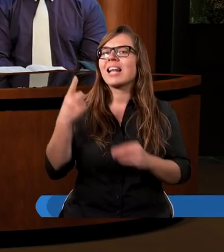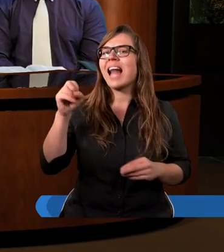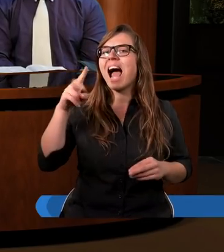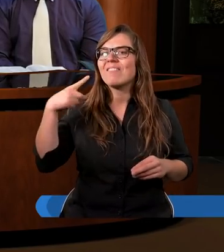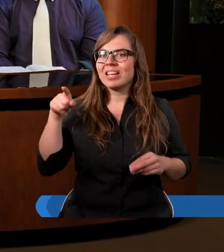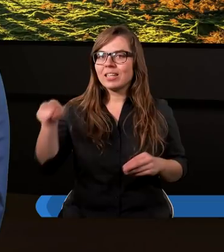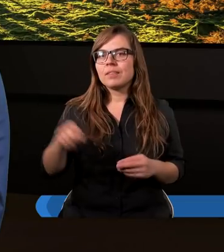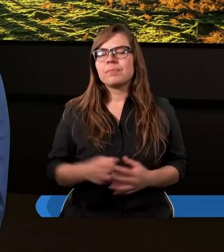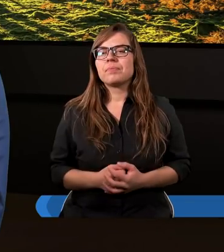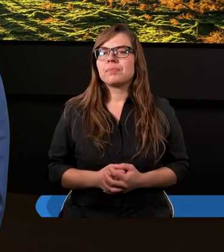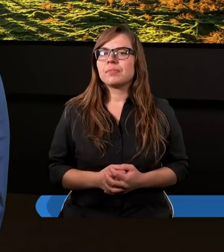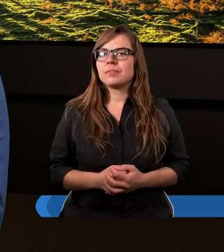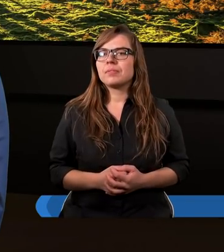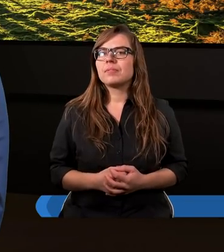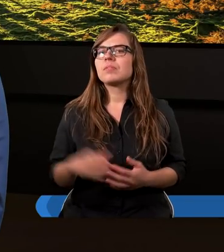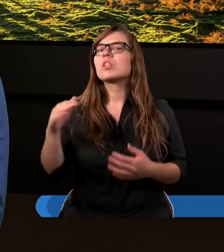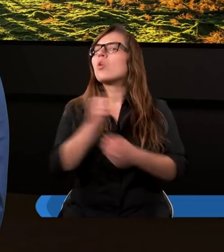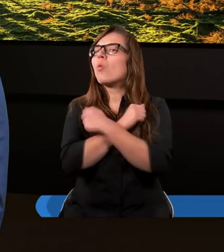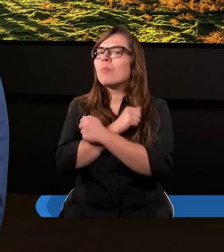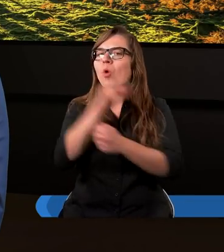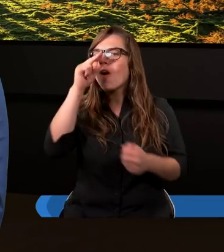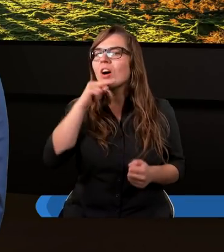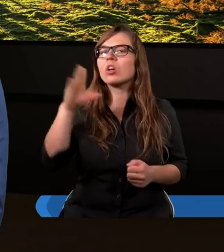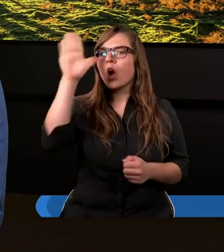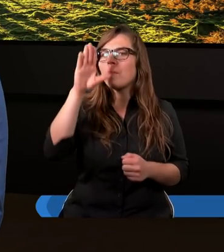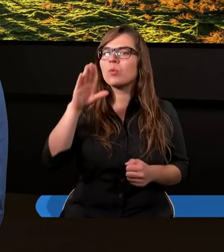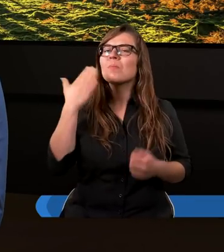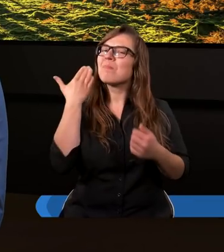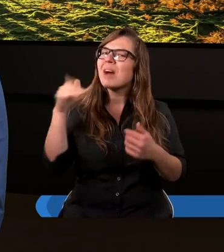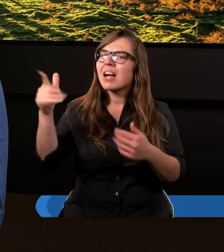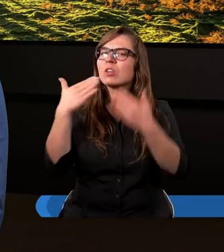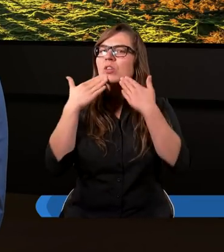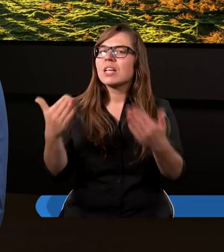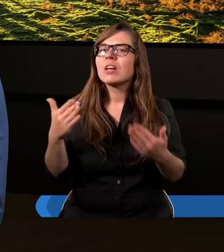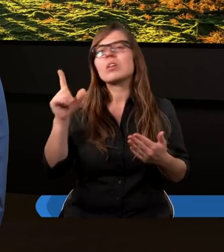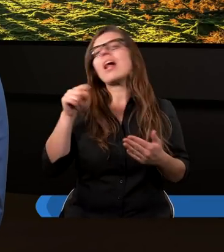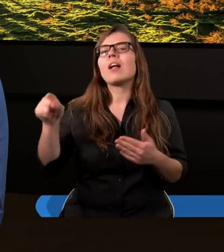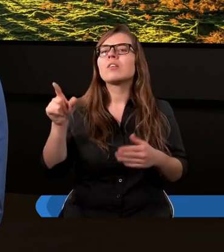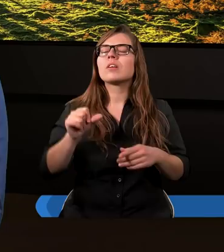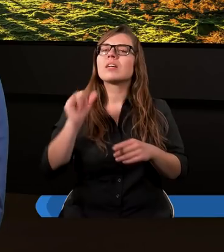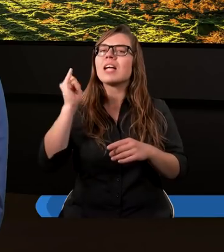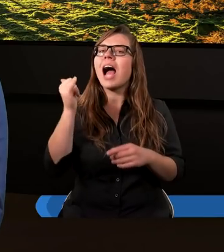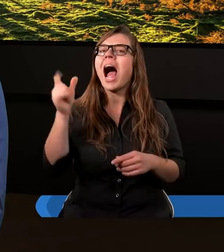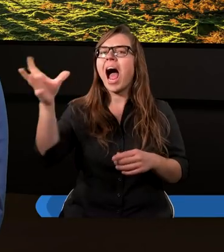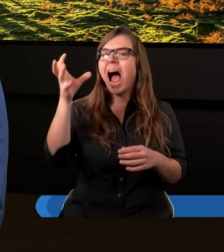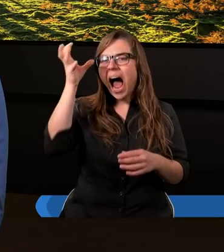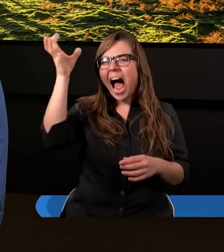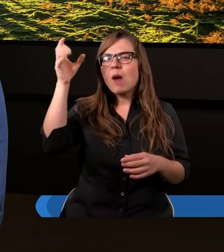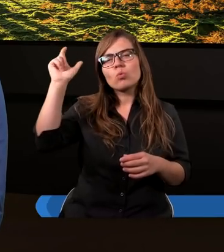Dawid. Nasz umiłowany Boże i Ojcze, tak bardzo Ci dziękujemy za to, że jako autor